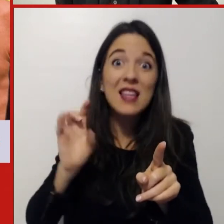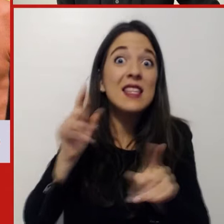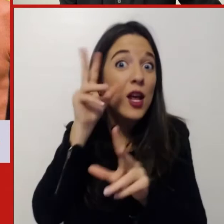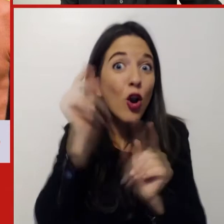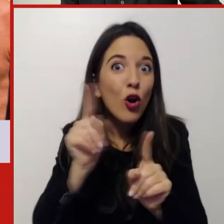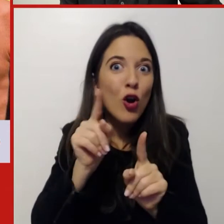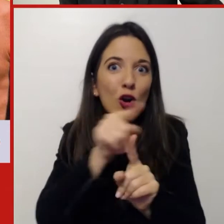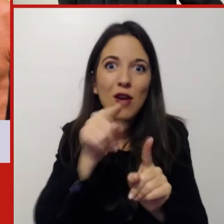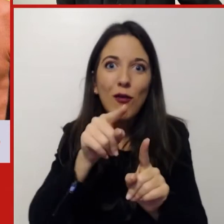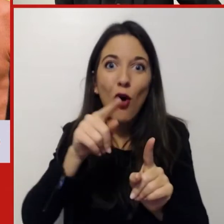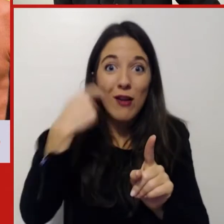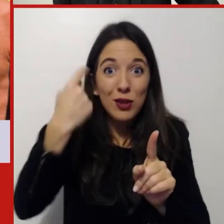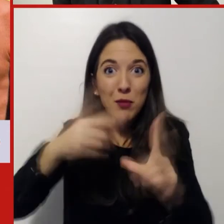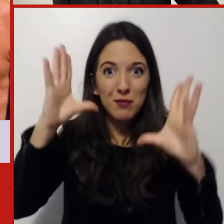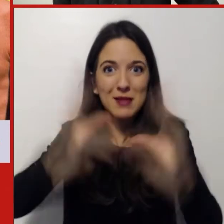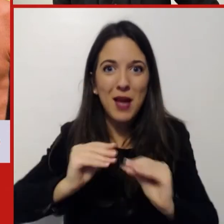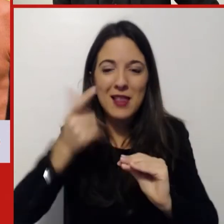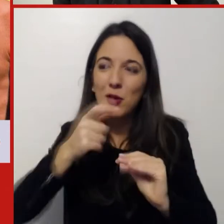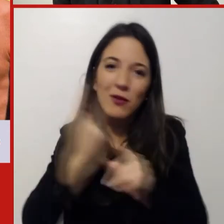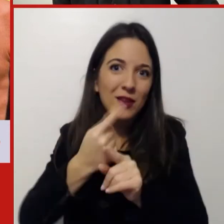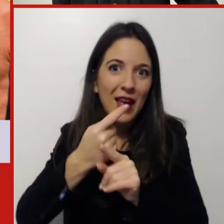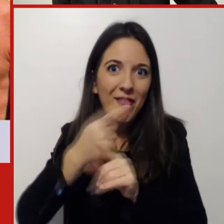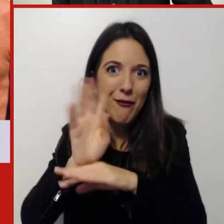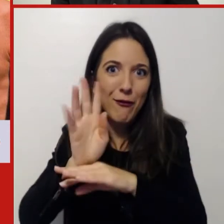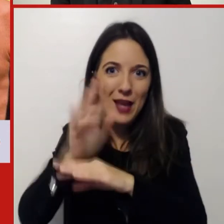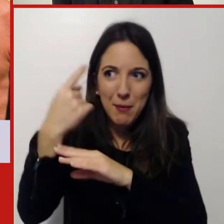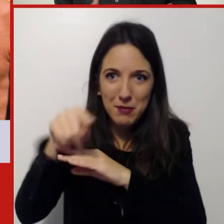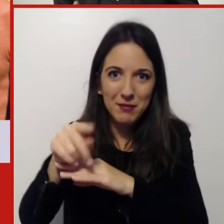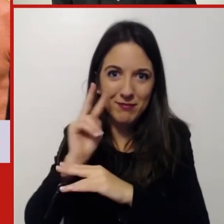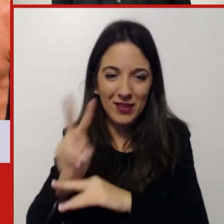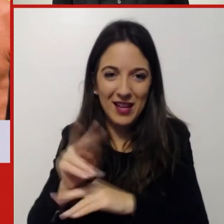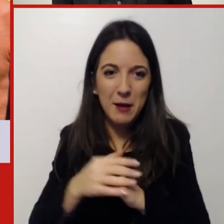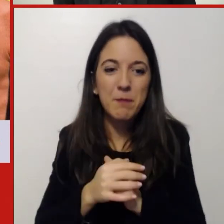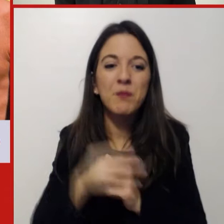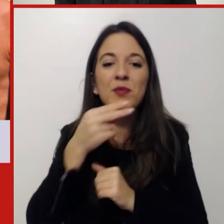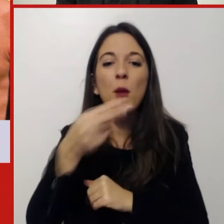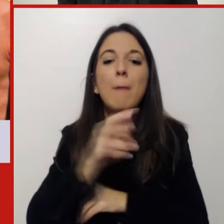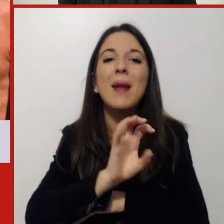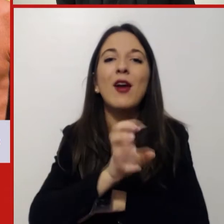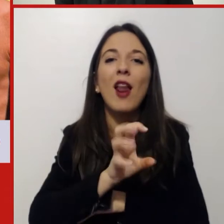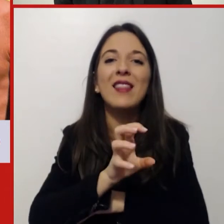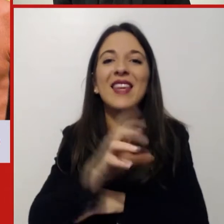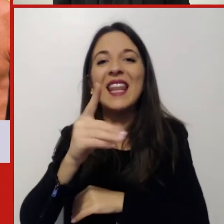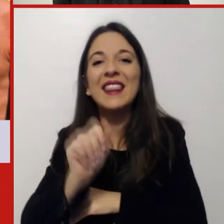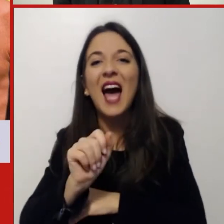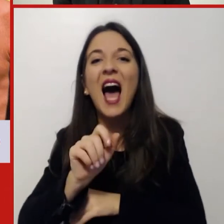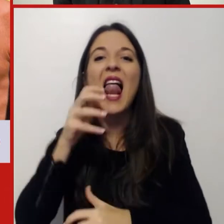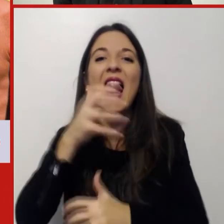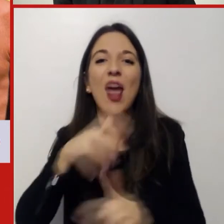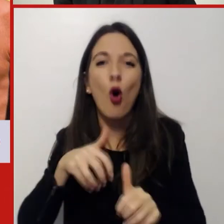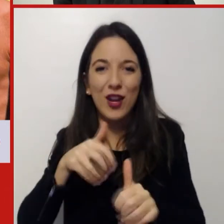un mercoledì da Leoni, Big Wednesday, e parlava di questo gruppo di